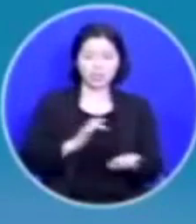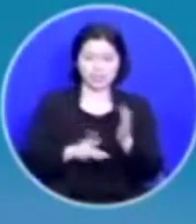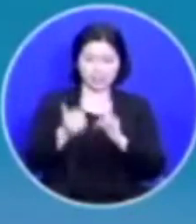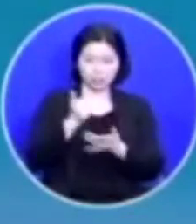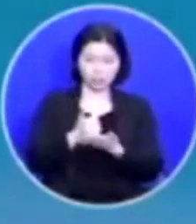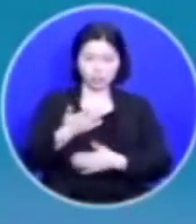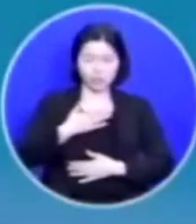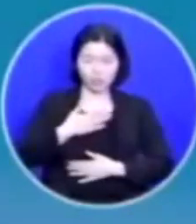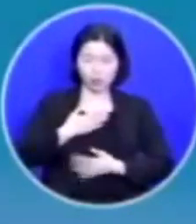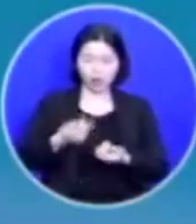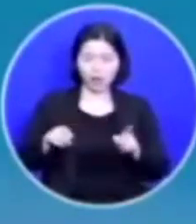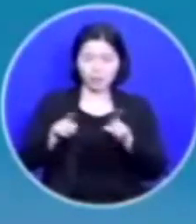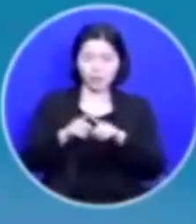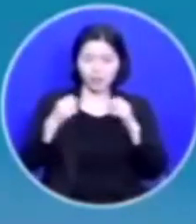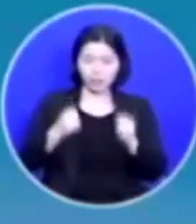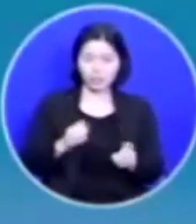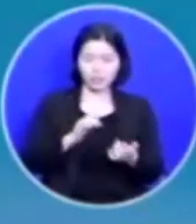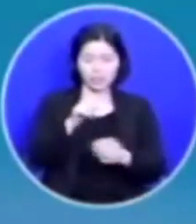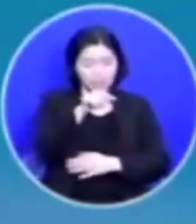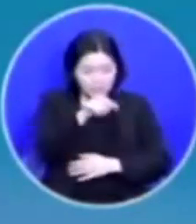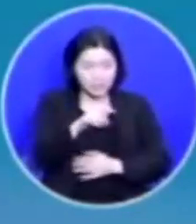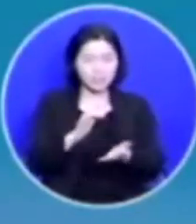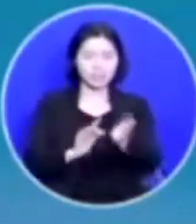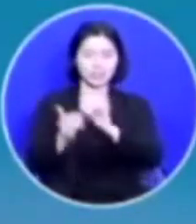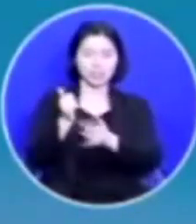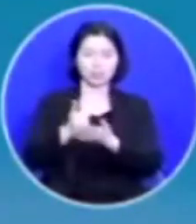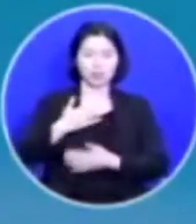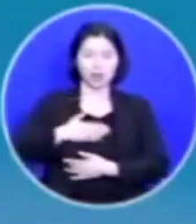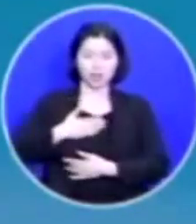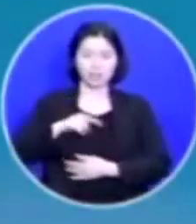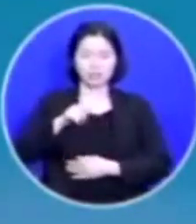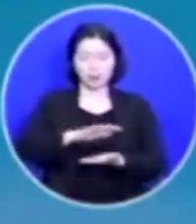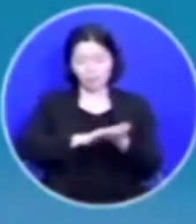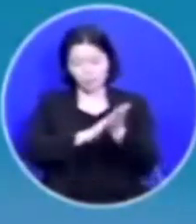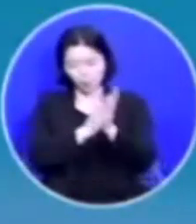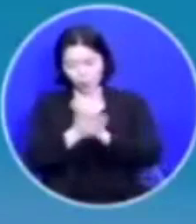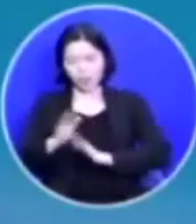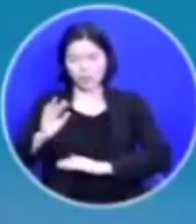함께 계신 그 예수님을 아는 것이 그것이 변화되는 삶의 능력인 것입니다